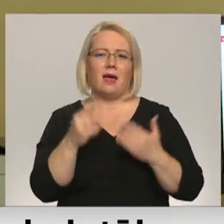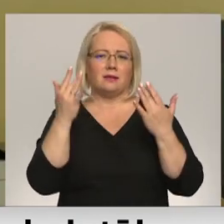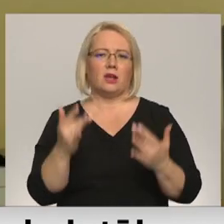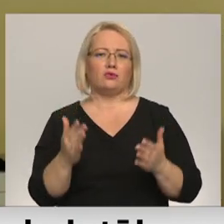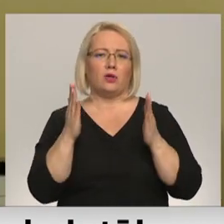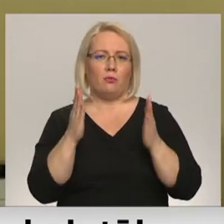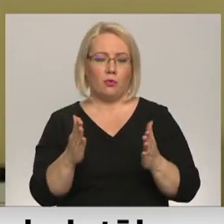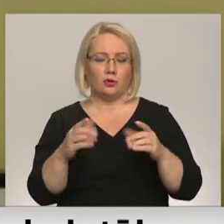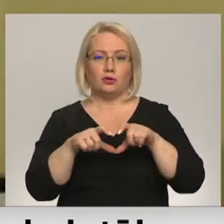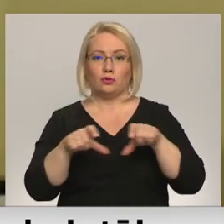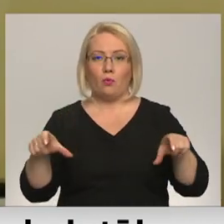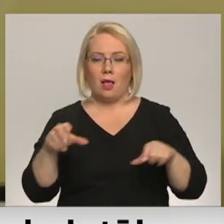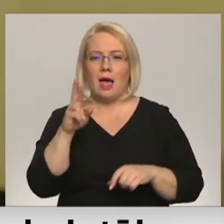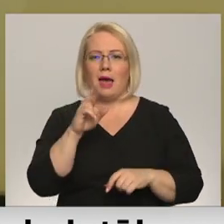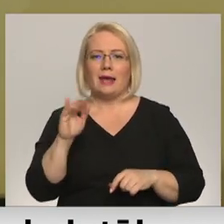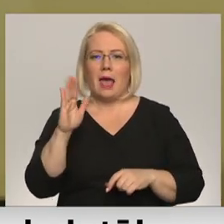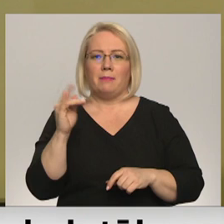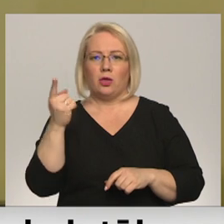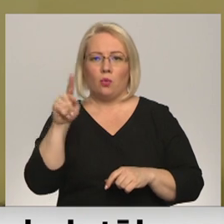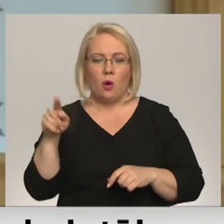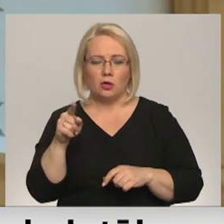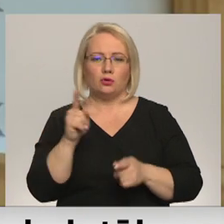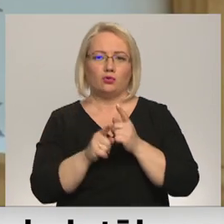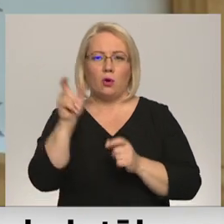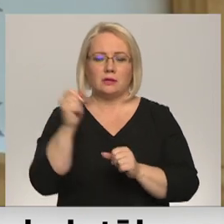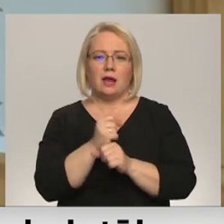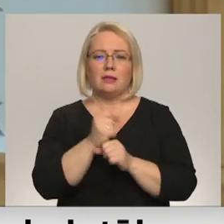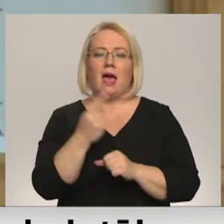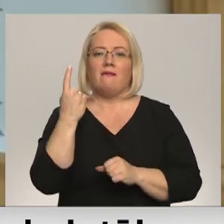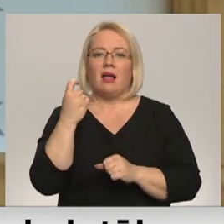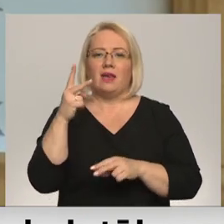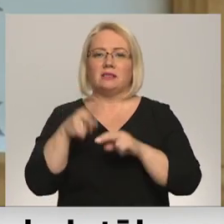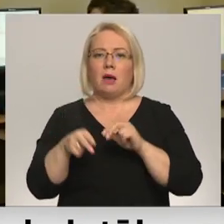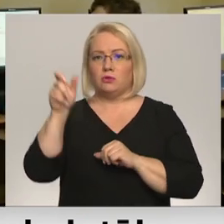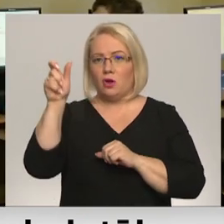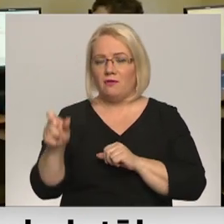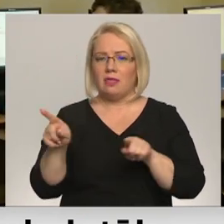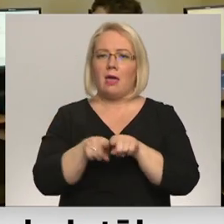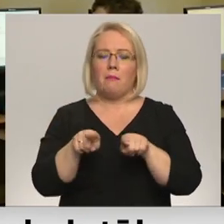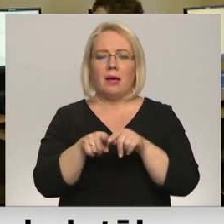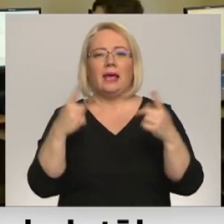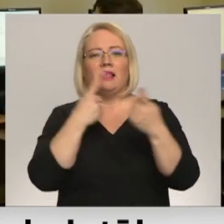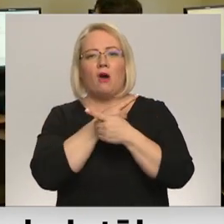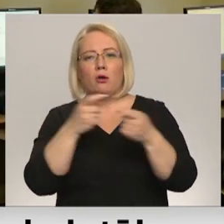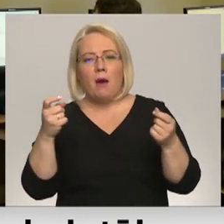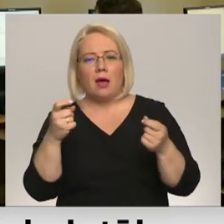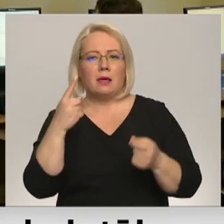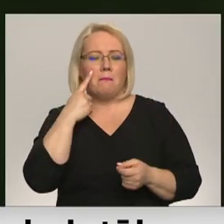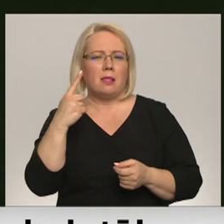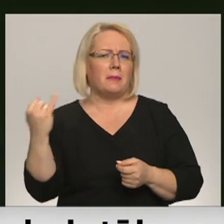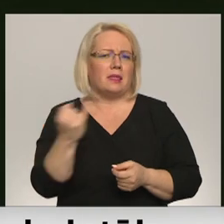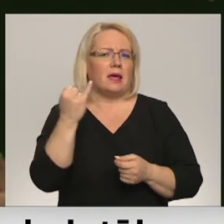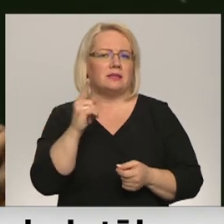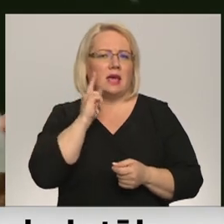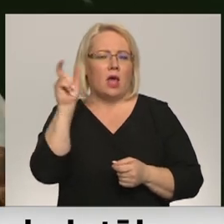Skolā ar riebiņos par datoru laborantu un skolotāju strādā vēl viens tās absolvents. Tāpat par informātiku manām interesi ir jauniešu vidū.